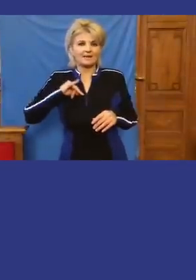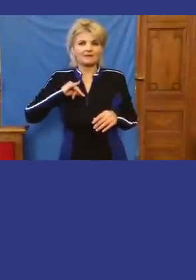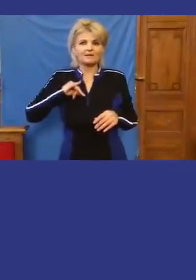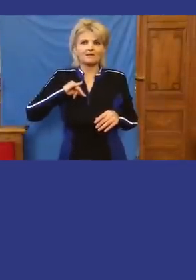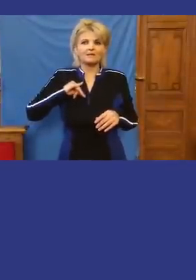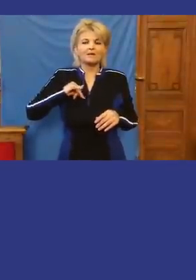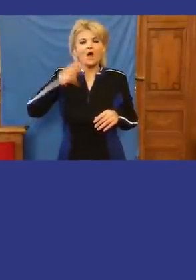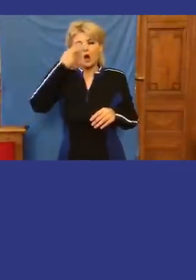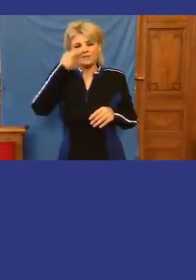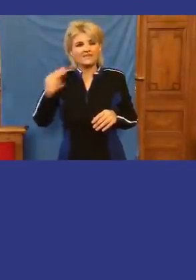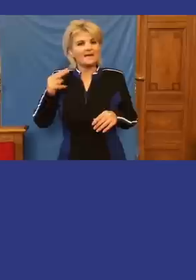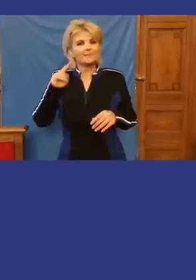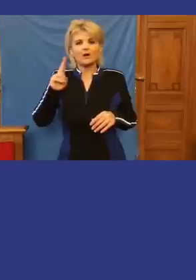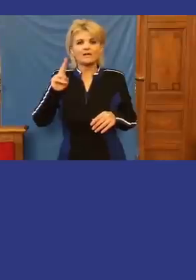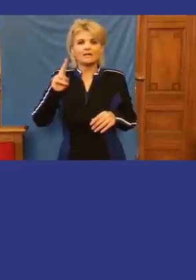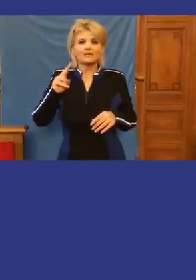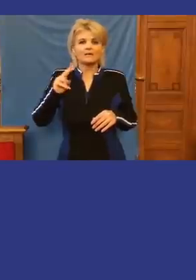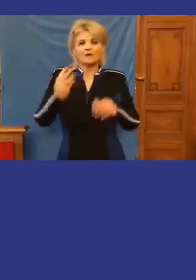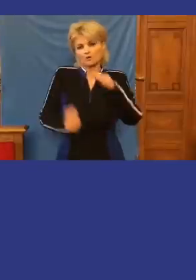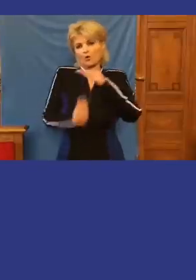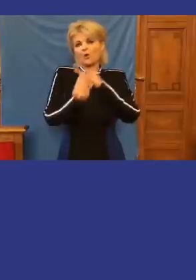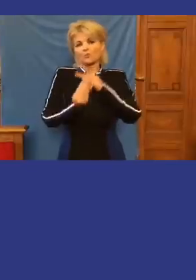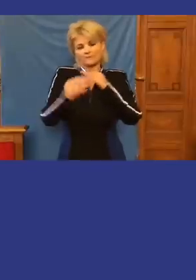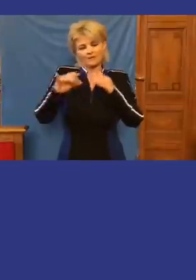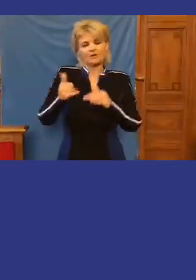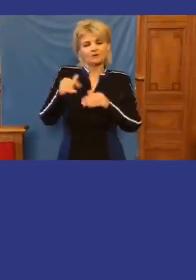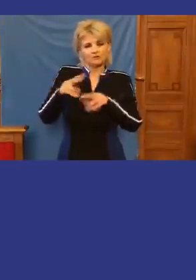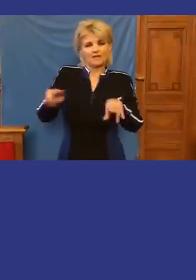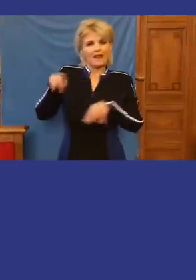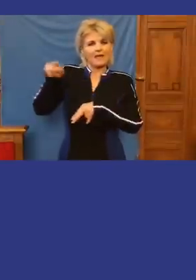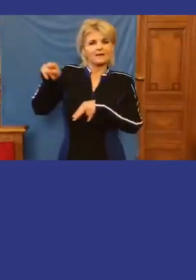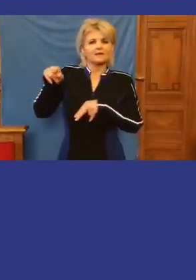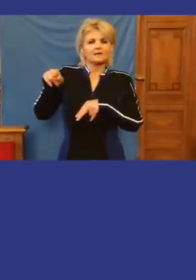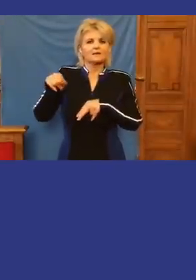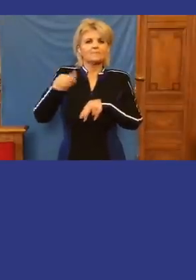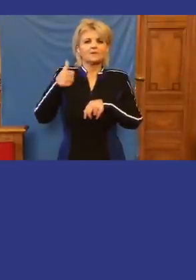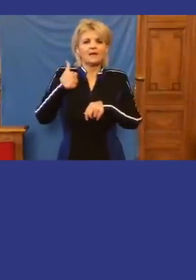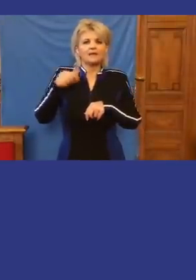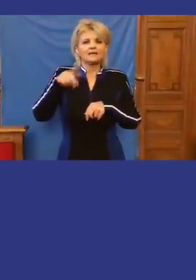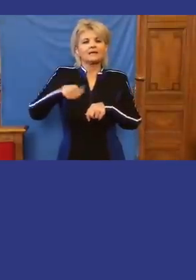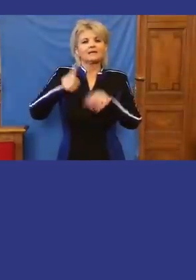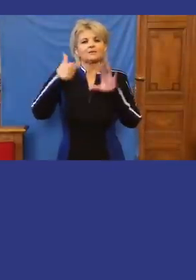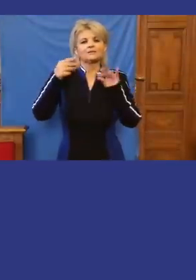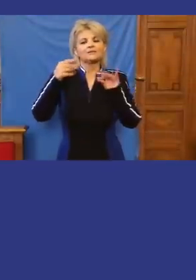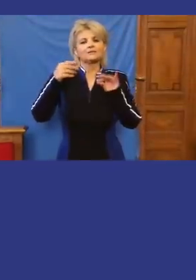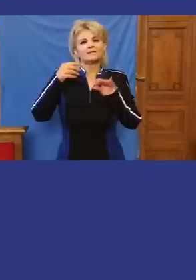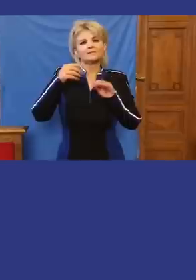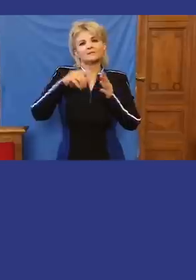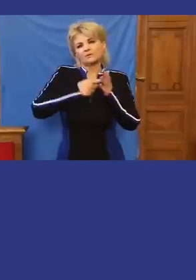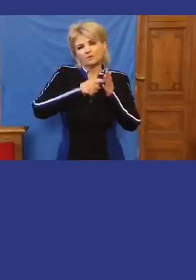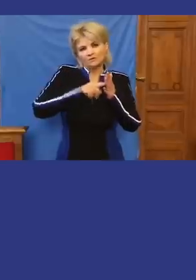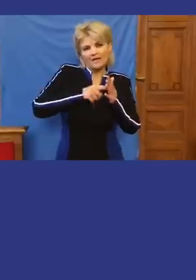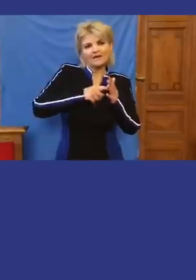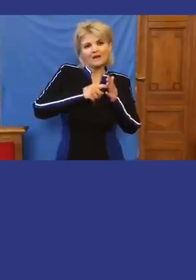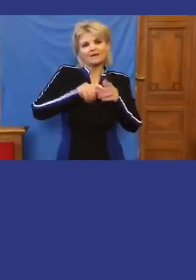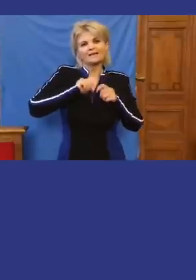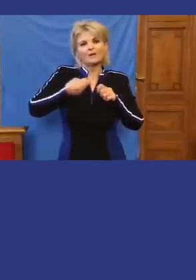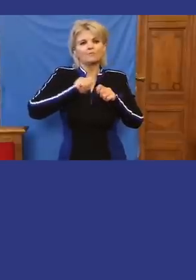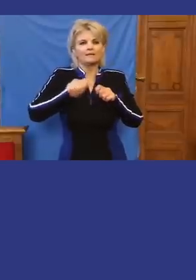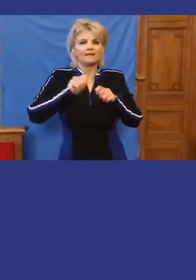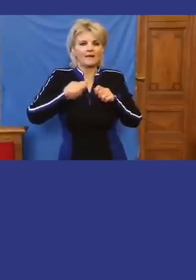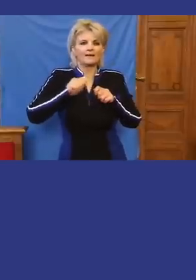Még a szerbek, akik nem mentesek a korrupciótól maguk sem, még az ottani árnak is az 1,6 szorosáért kilométerenként. Az hazaárulás.